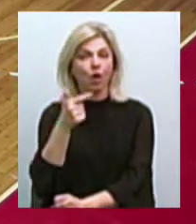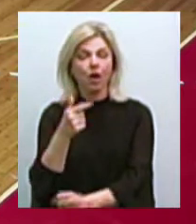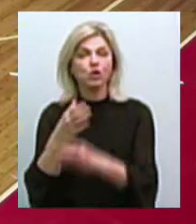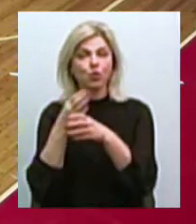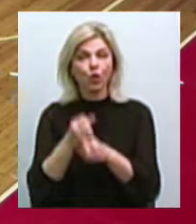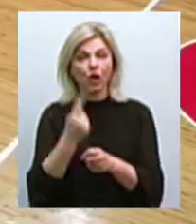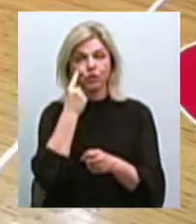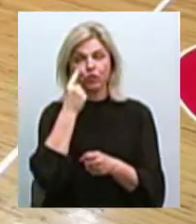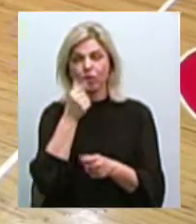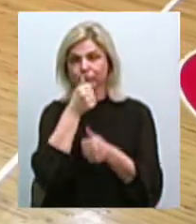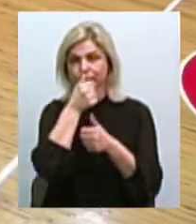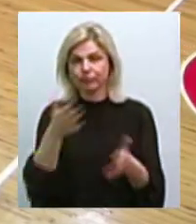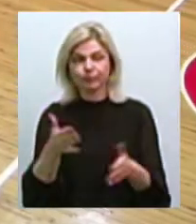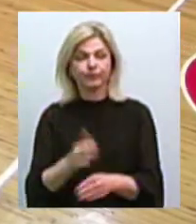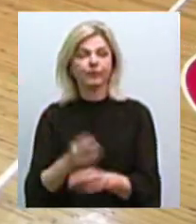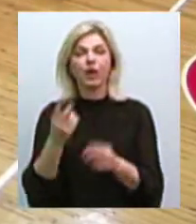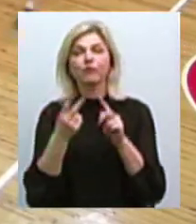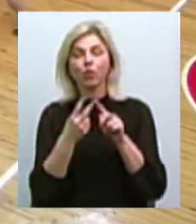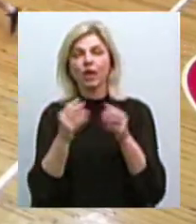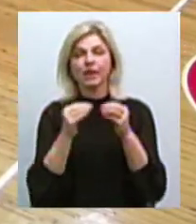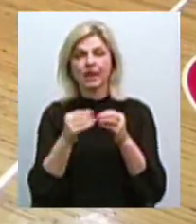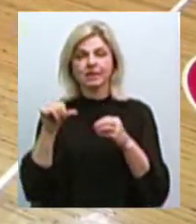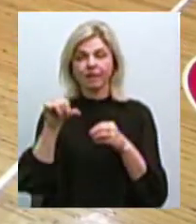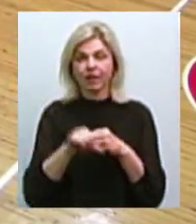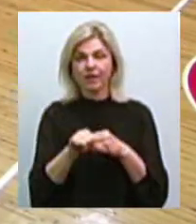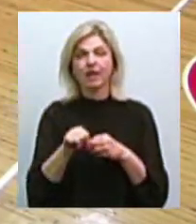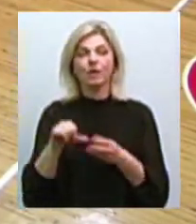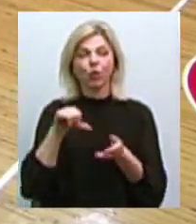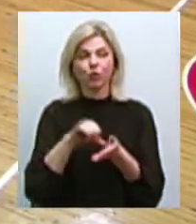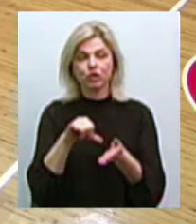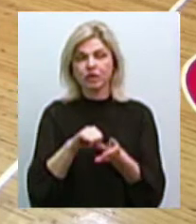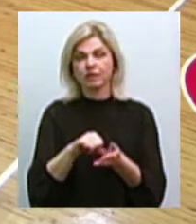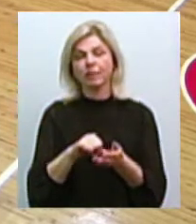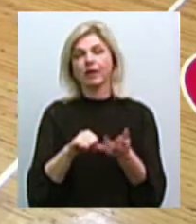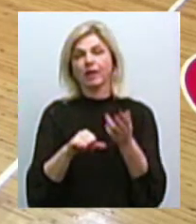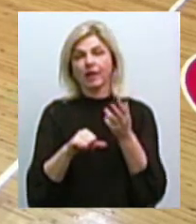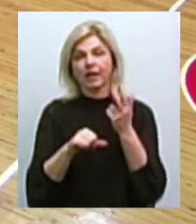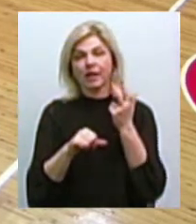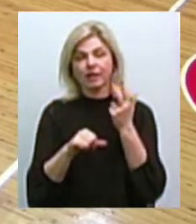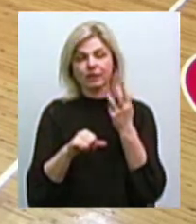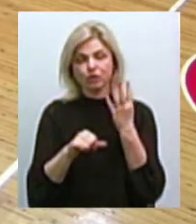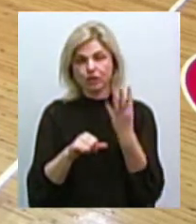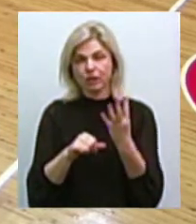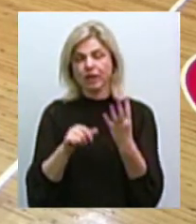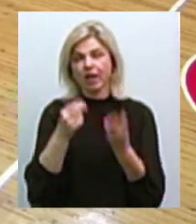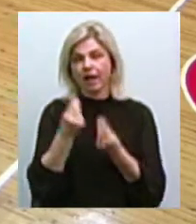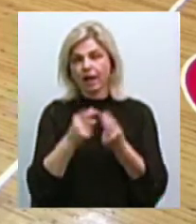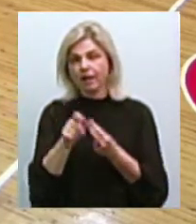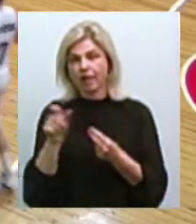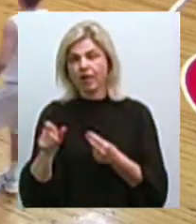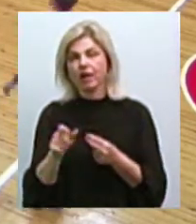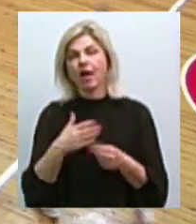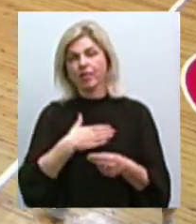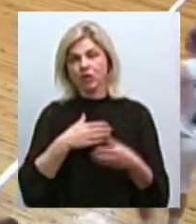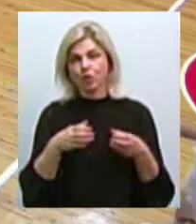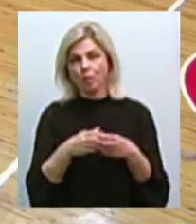-24. У другій десятихвилинці з усиллями Сергія Примака, Олексія Дедірана, Кирила Мещерякова та Максима Луценка корабели збільшили